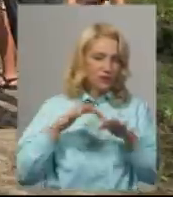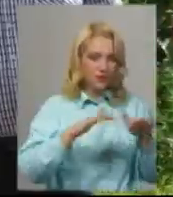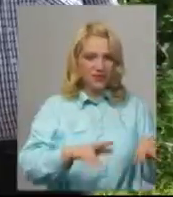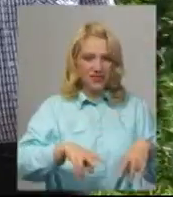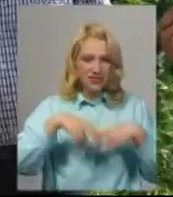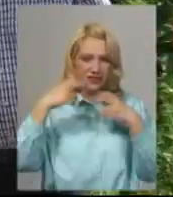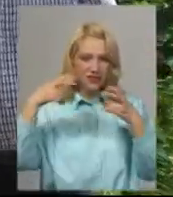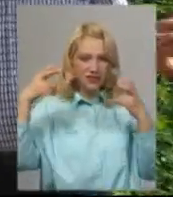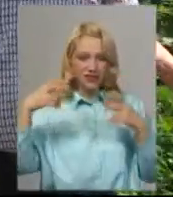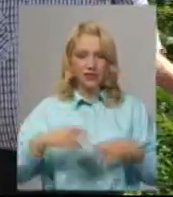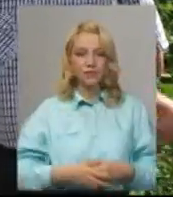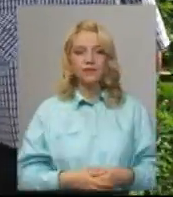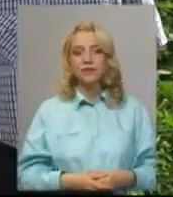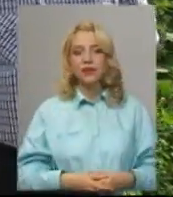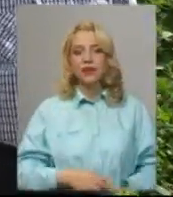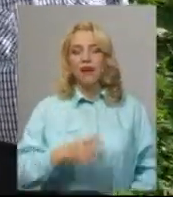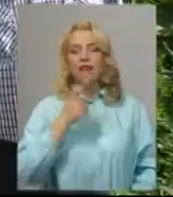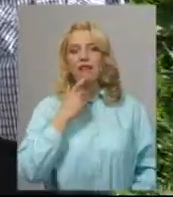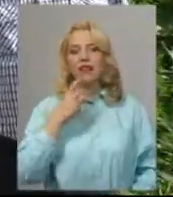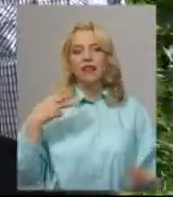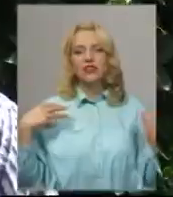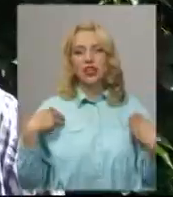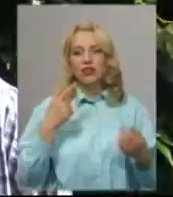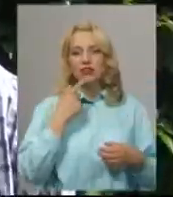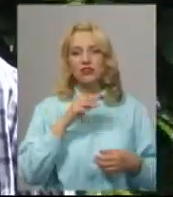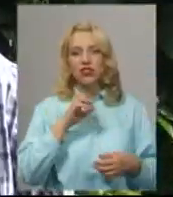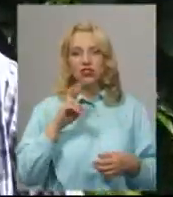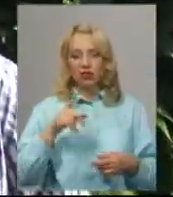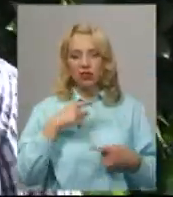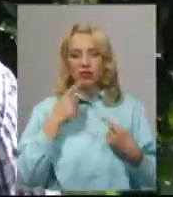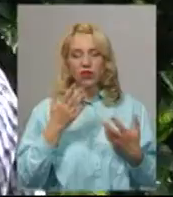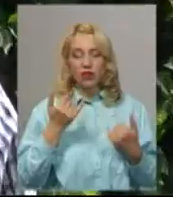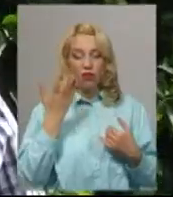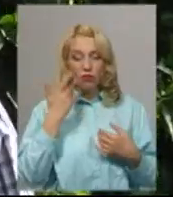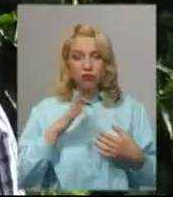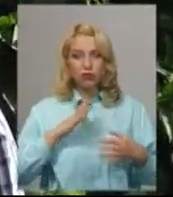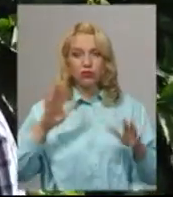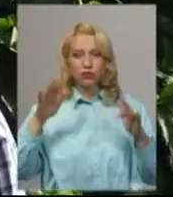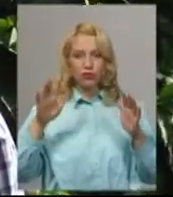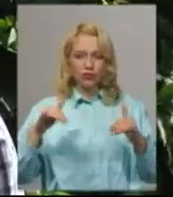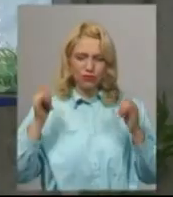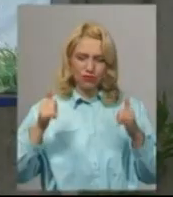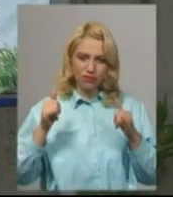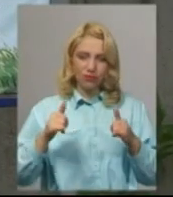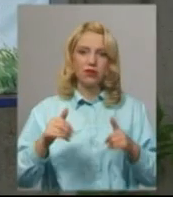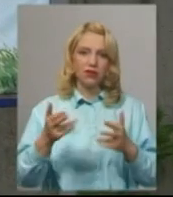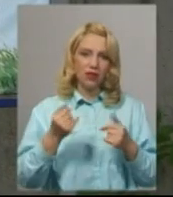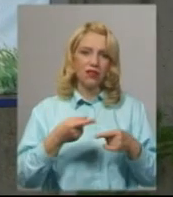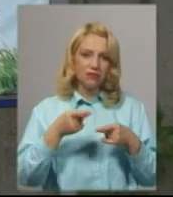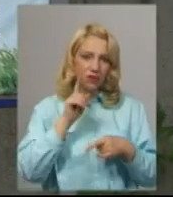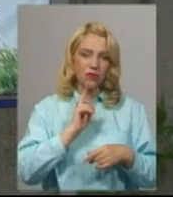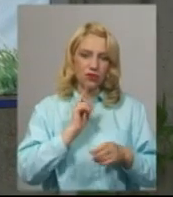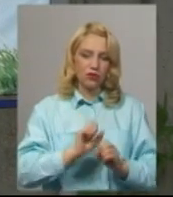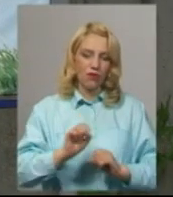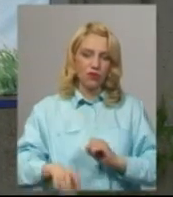смердить. Начальник Красивівської ЖЕК Валентин Стрільчук не заперечує, коли зливи залили дорогу, вирішили тимчасово скидати сміття на цій дорозі. За